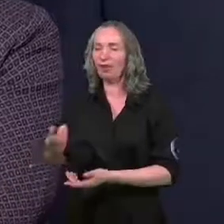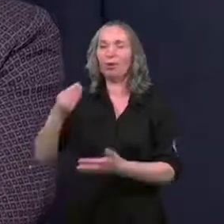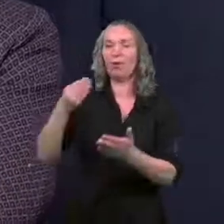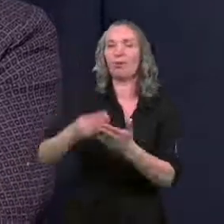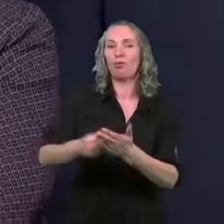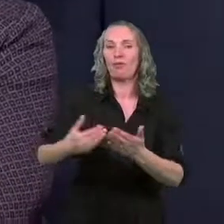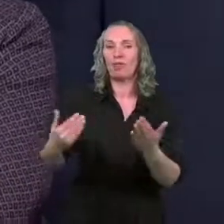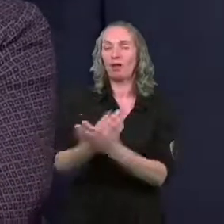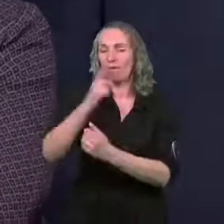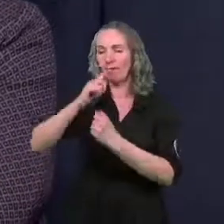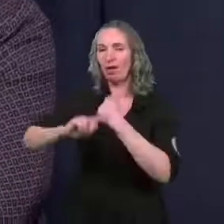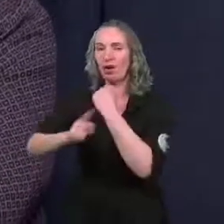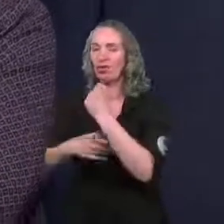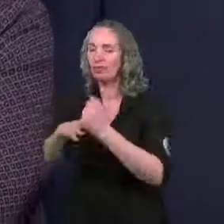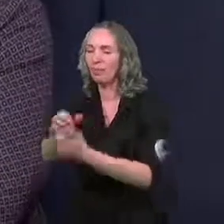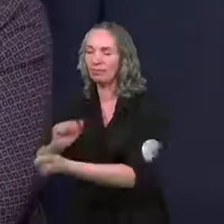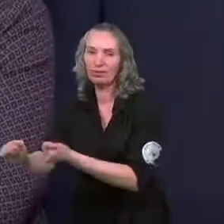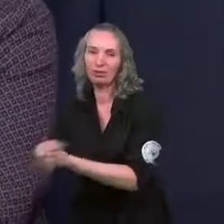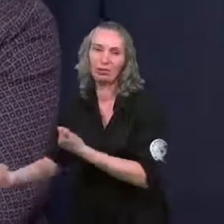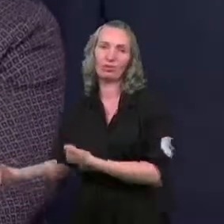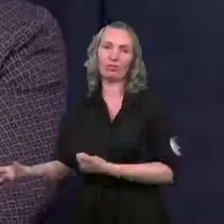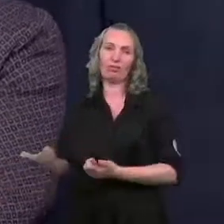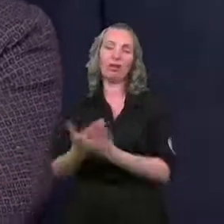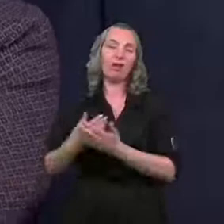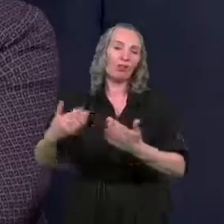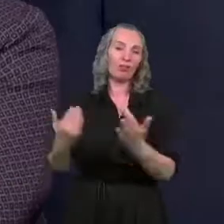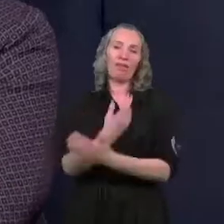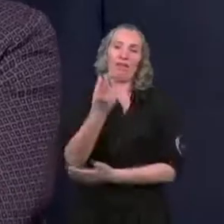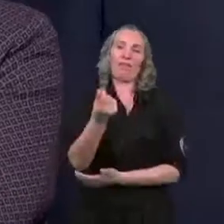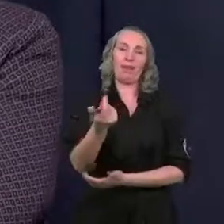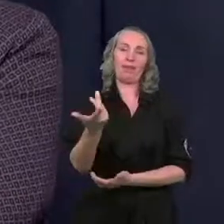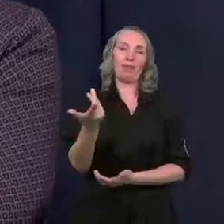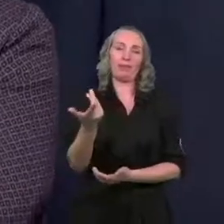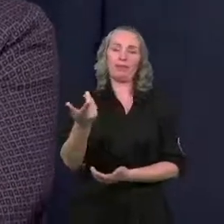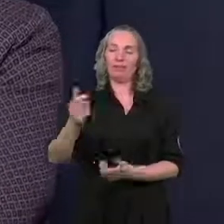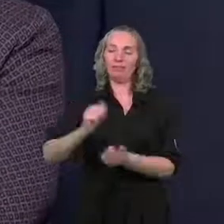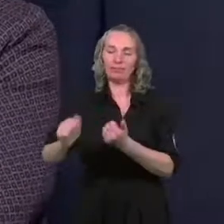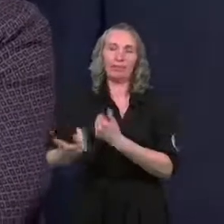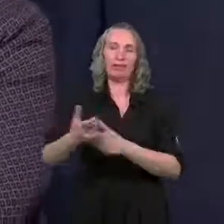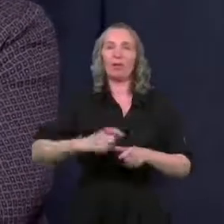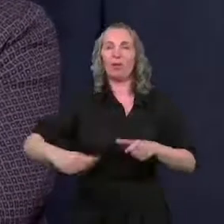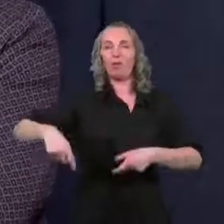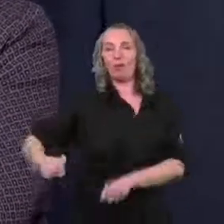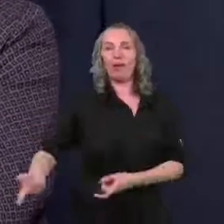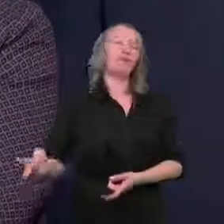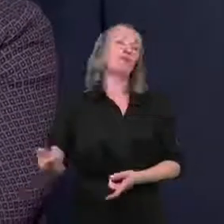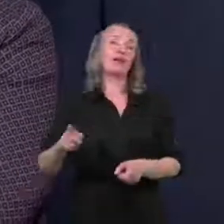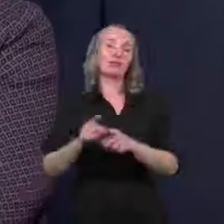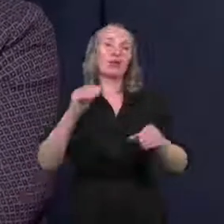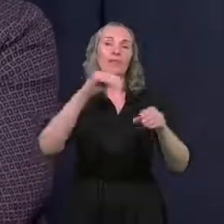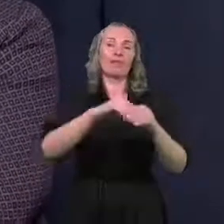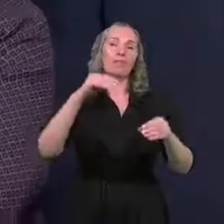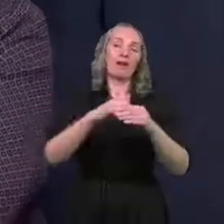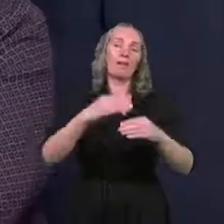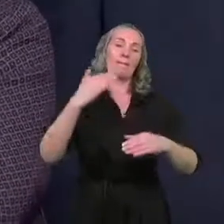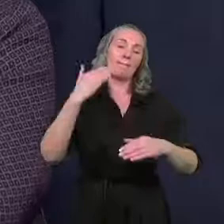nowych koszy, które ostają się przez miesiąc i są później rozwalane, ławek. I to są inwestycje bez